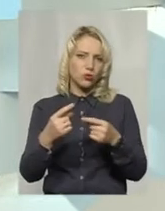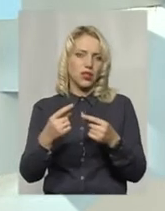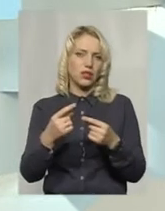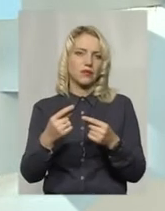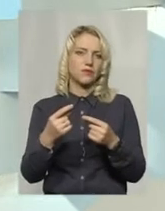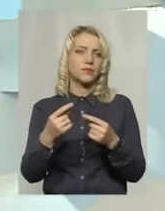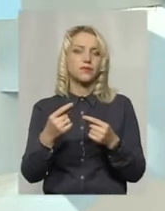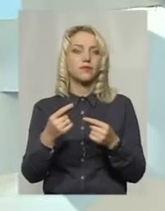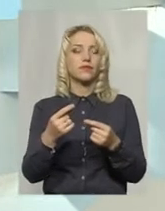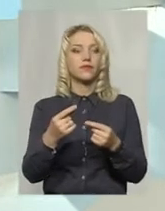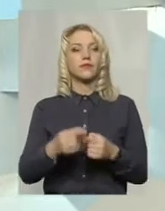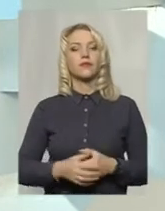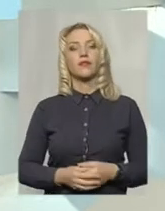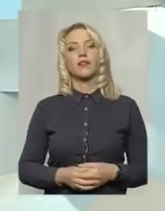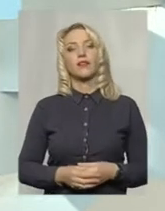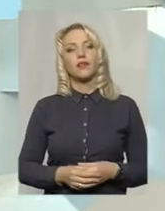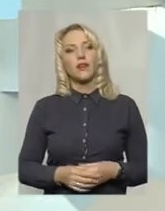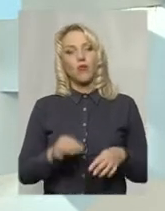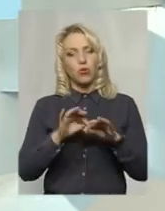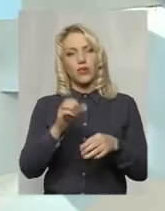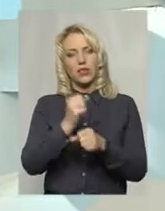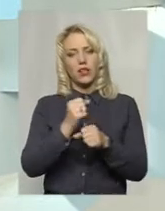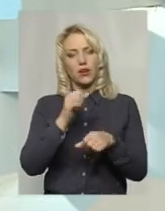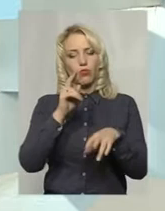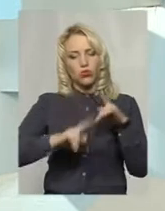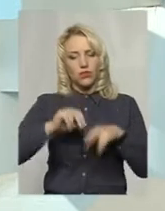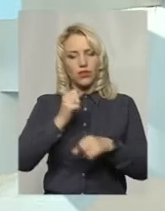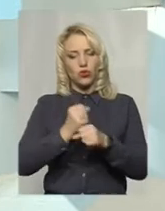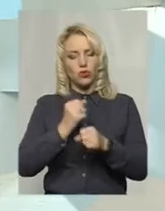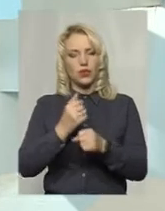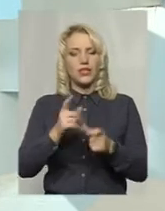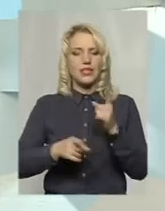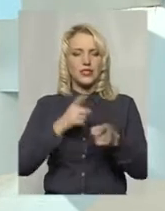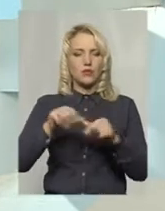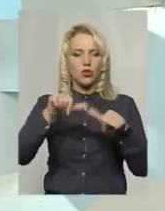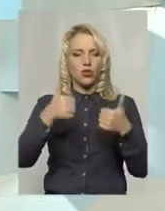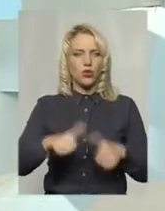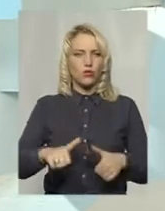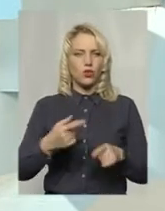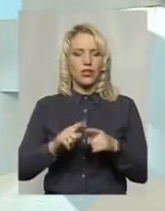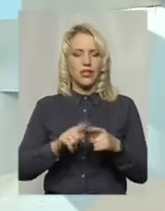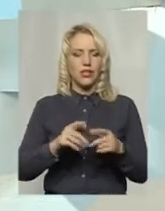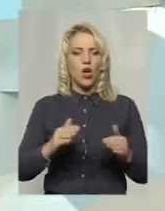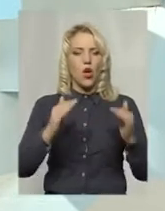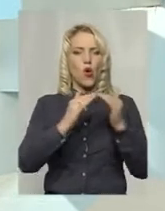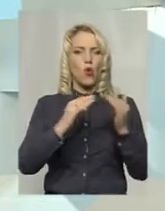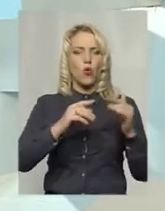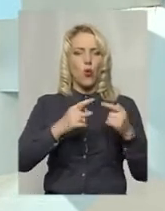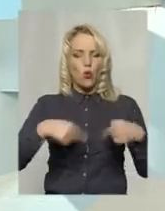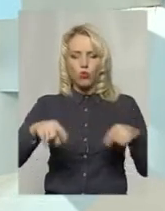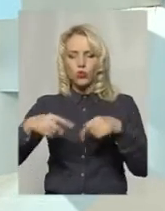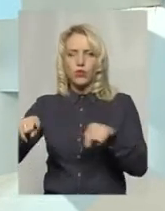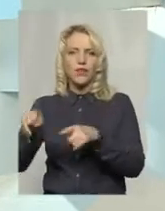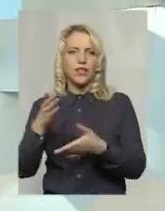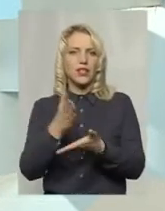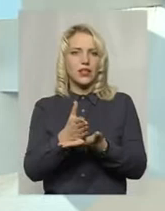проведенні будівельних робіт є зміна конфігурації тих двох корпусів, які є і плануються до